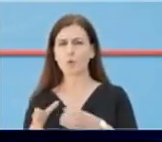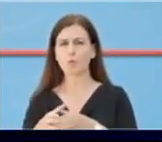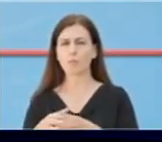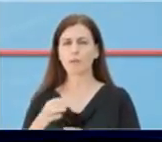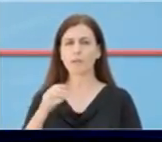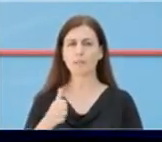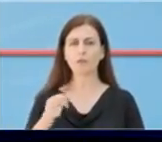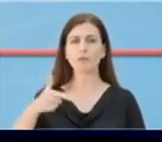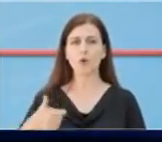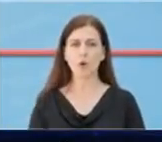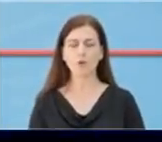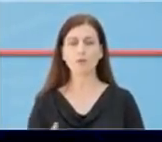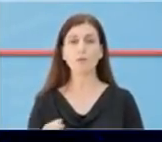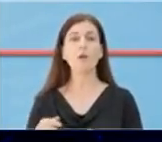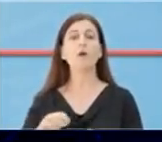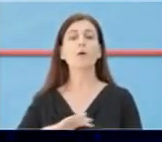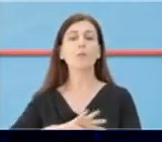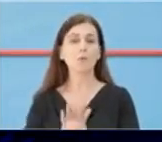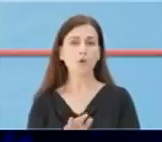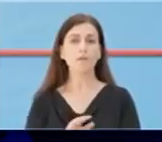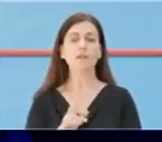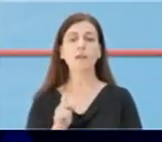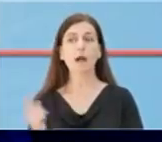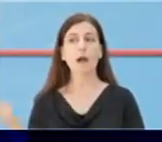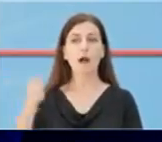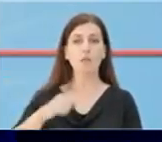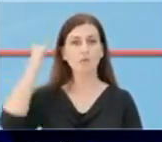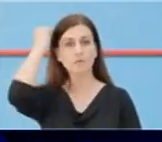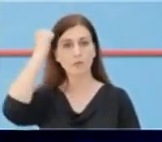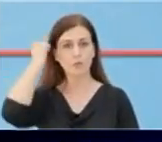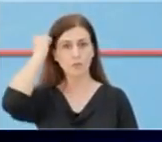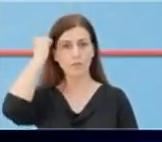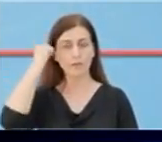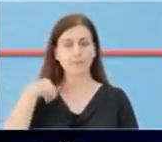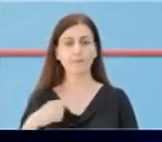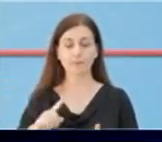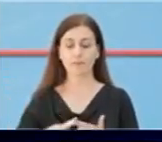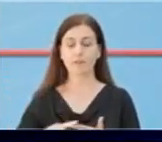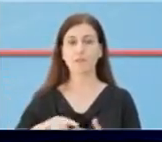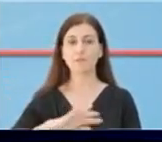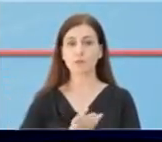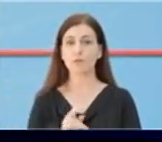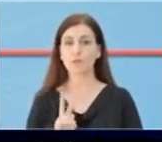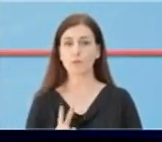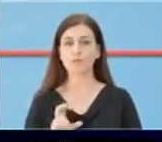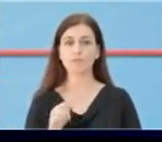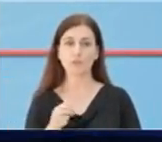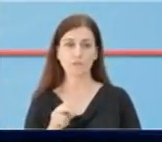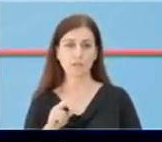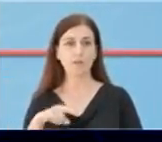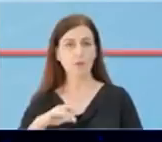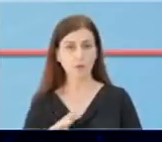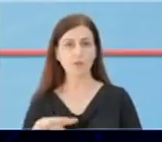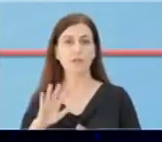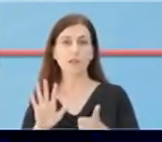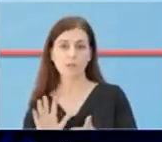pozitiv me COVID-19, raste të importuara nga Kosova. Në spitalin COVID-19, shqipt në droqi, aktualisht janë 6